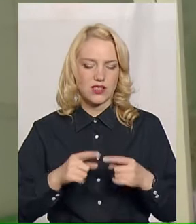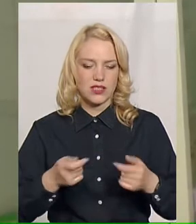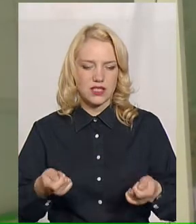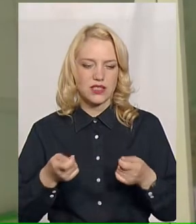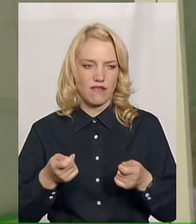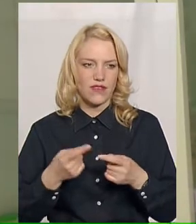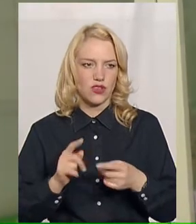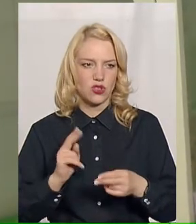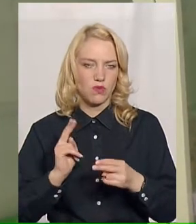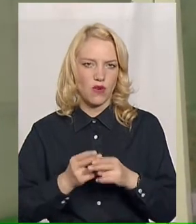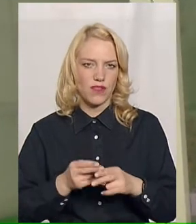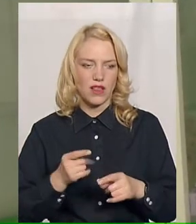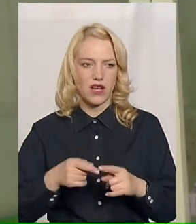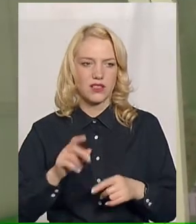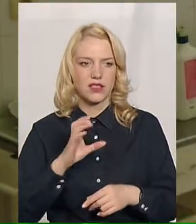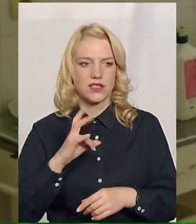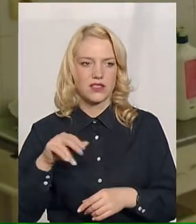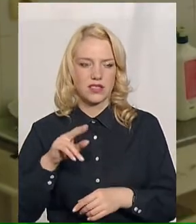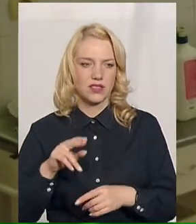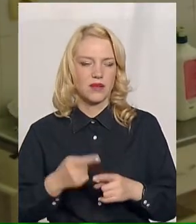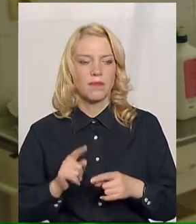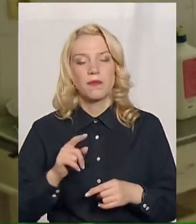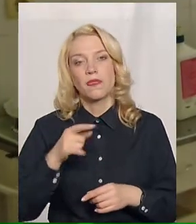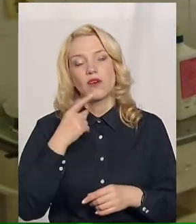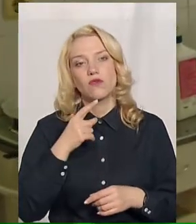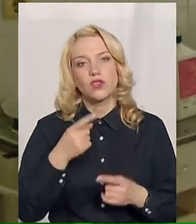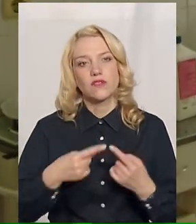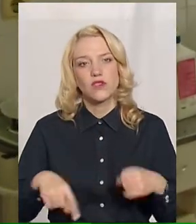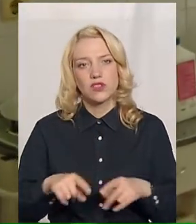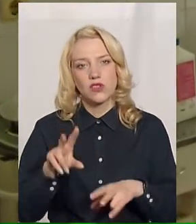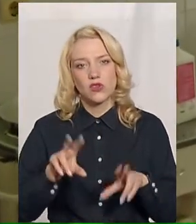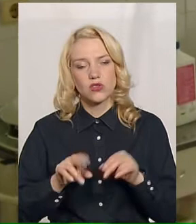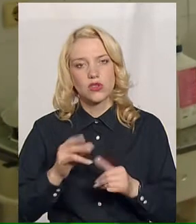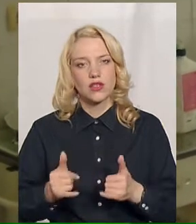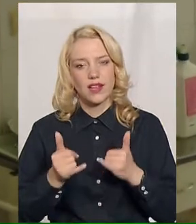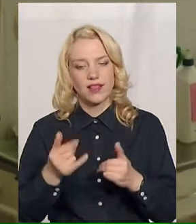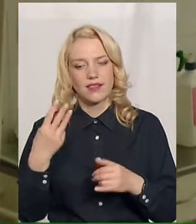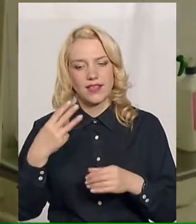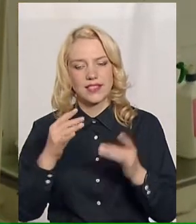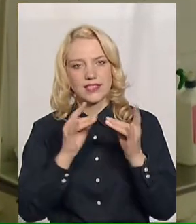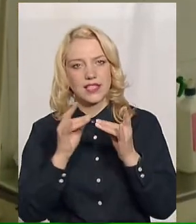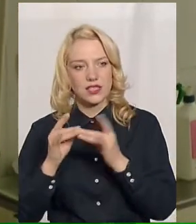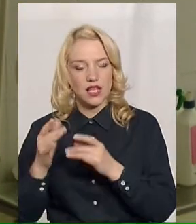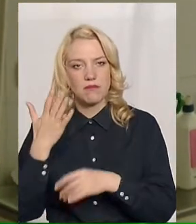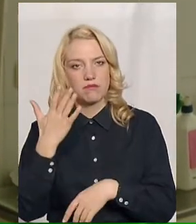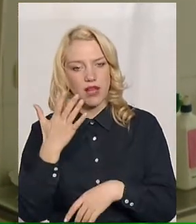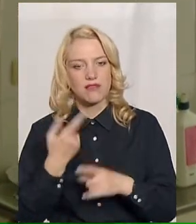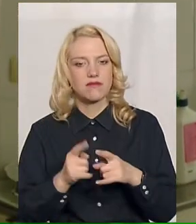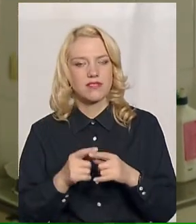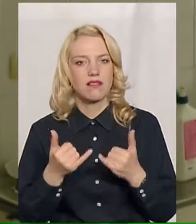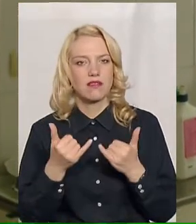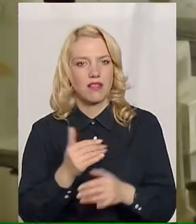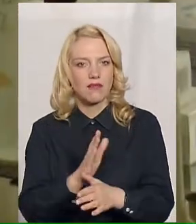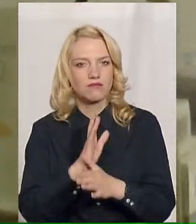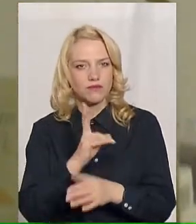профілактики та поротьби зі СНІДом Вадим Підкалюк. Додає, відділення розраховане на 30 ліжок, 5 з яких – хоспісних. Наразі в відділенні лише 12